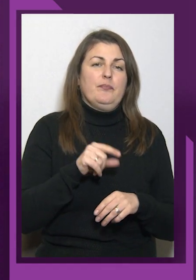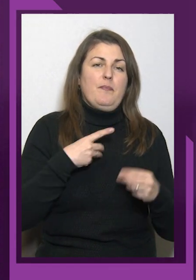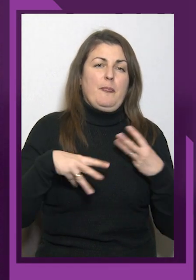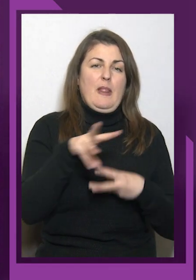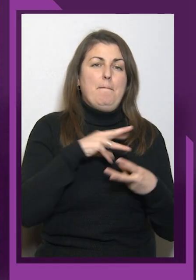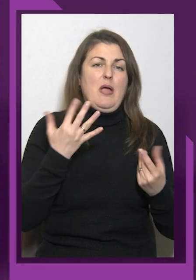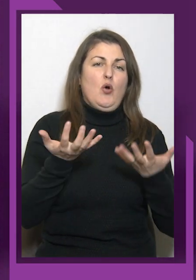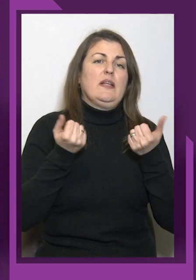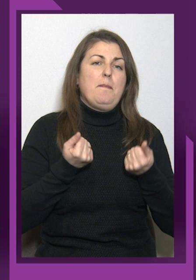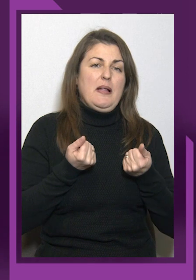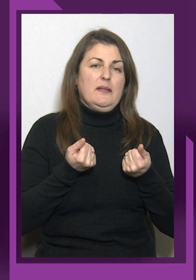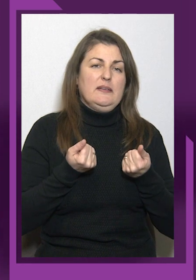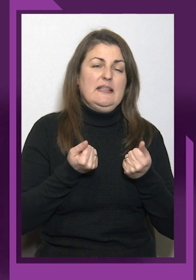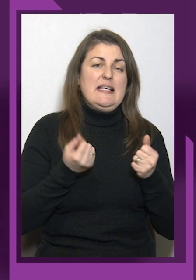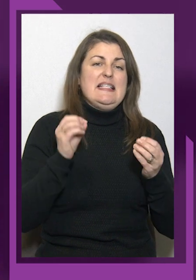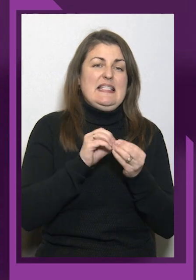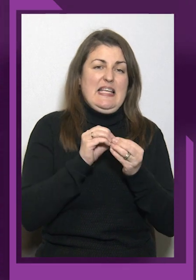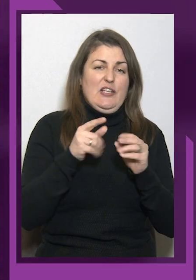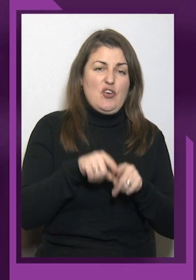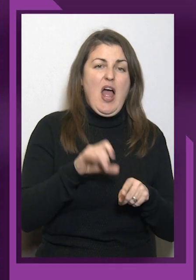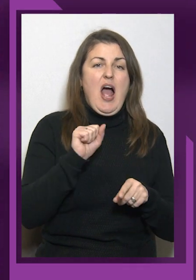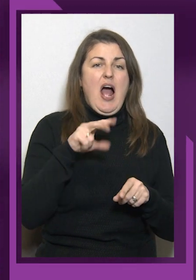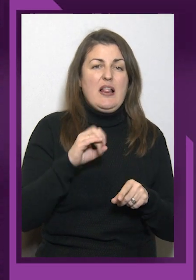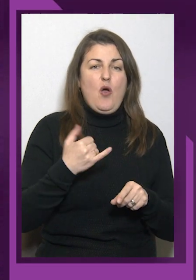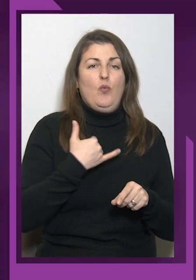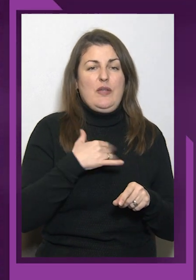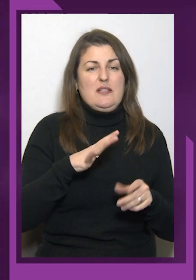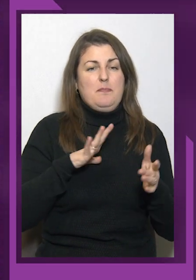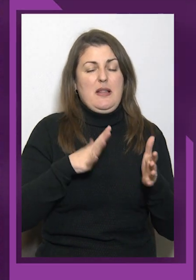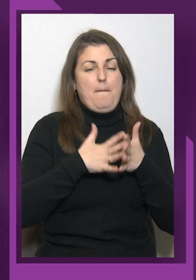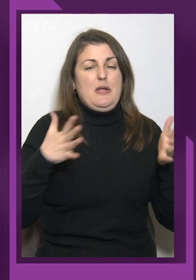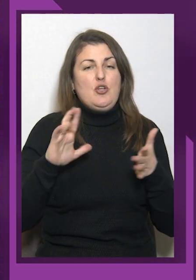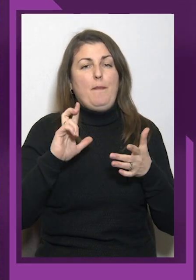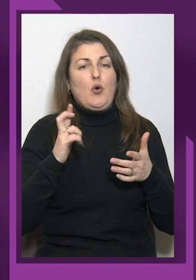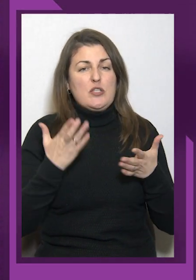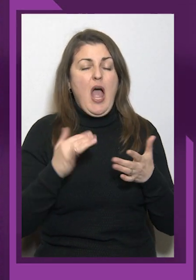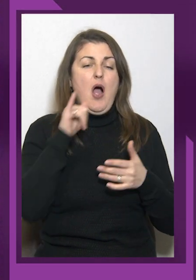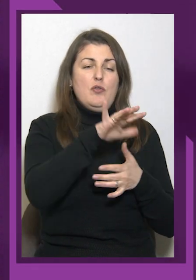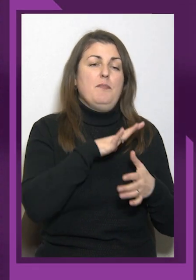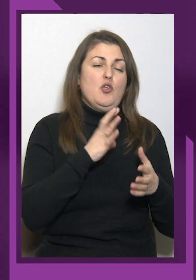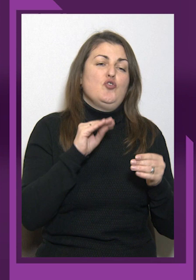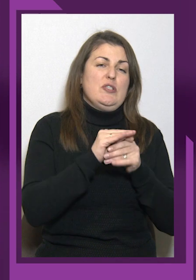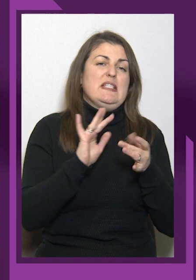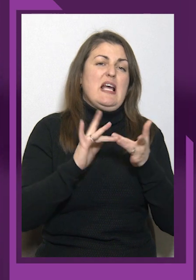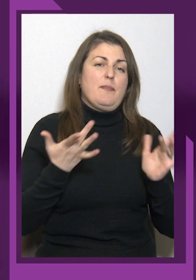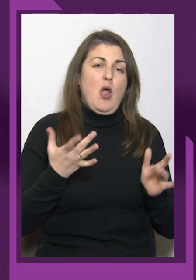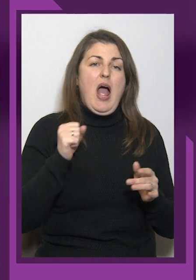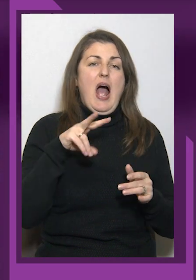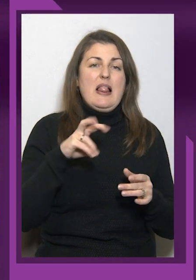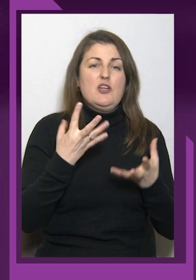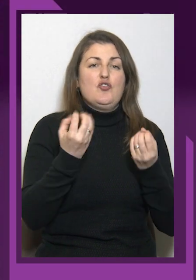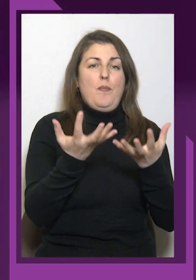більше бронзових, але в них було ще серебро. Але якщо брати змагання повністю, якщо брати змагання